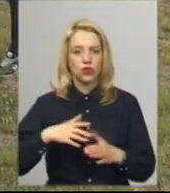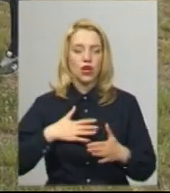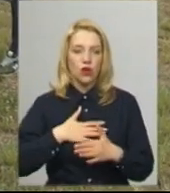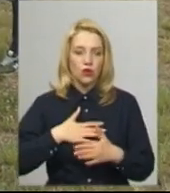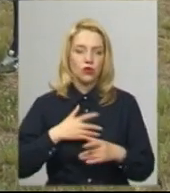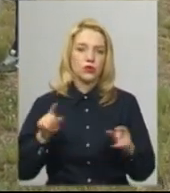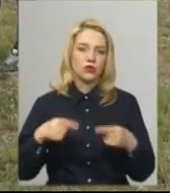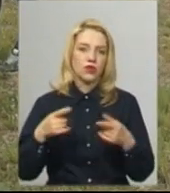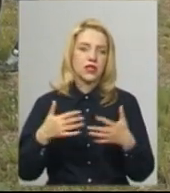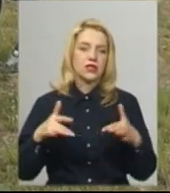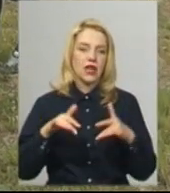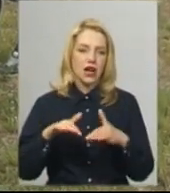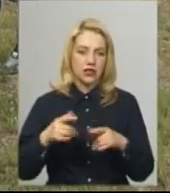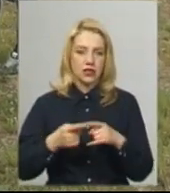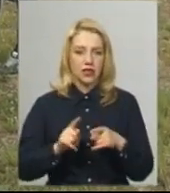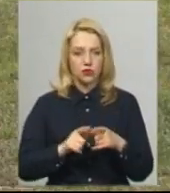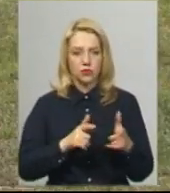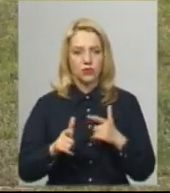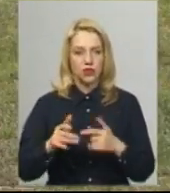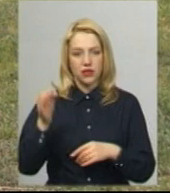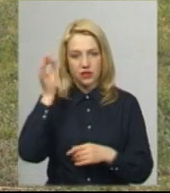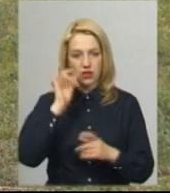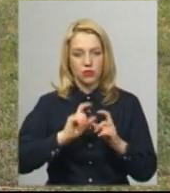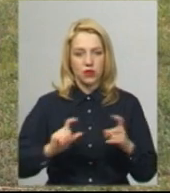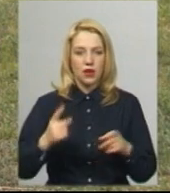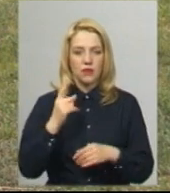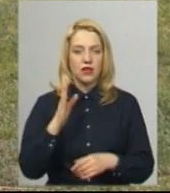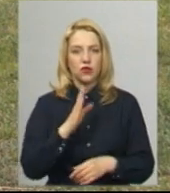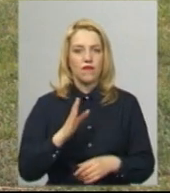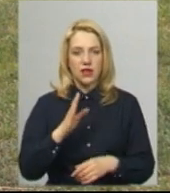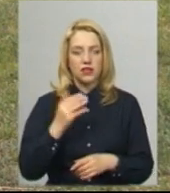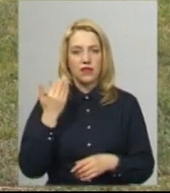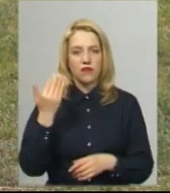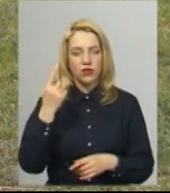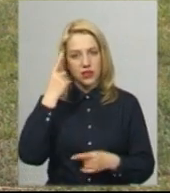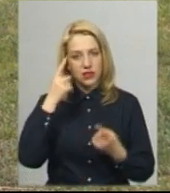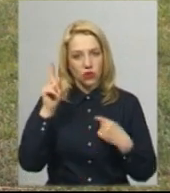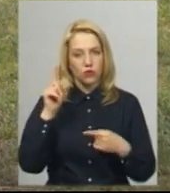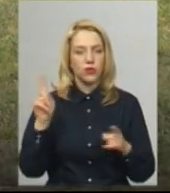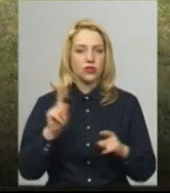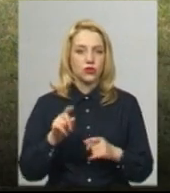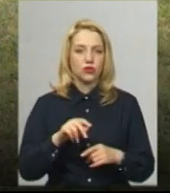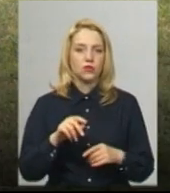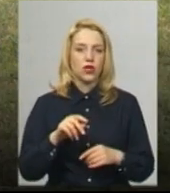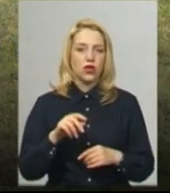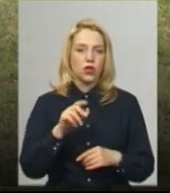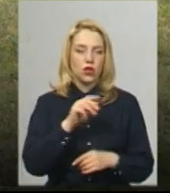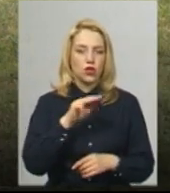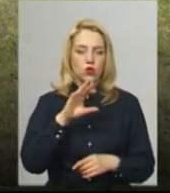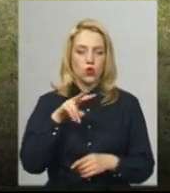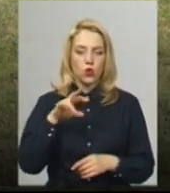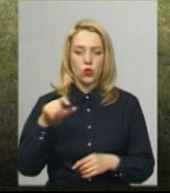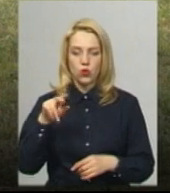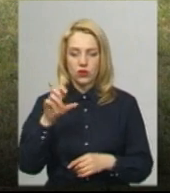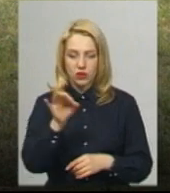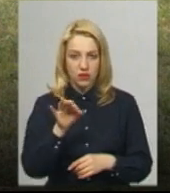акції, а цю підготували на згадку про школу. «З першого вересня вони задумали з жолодів виростити дубочки, залишити